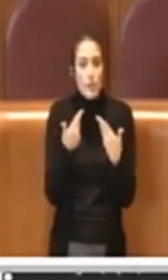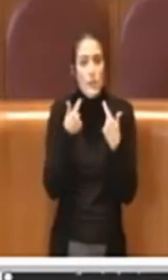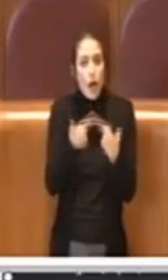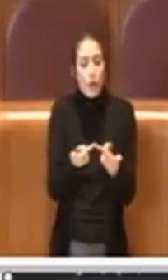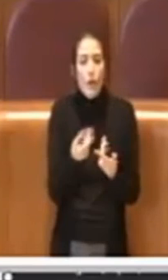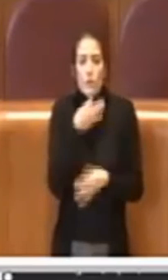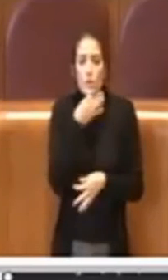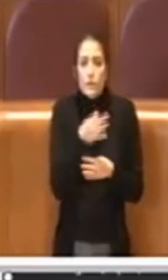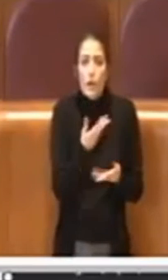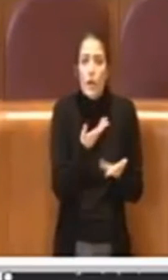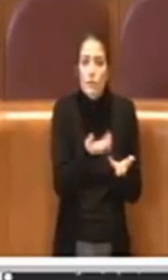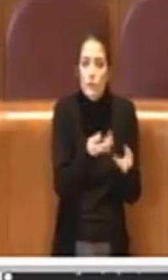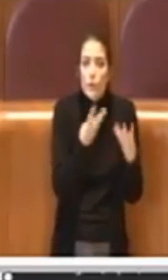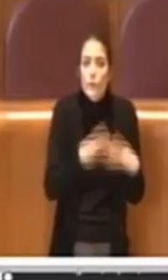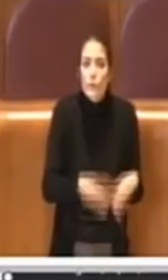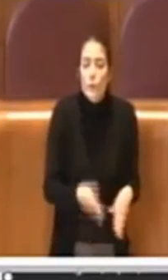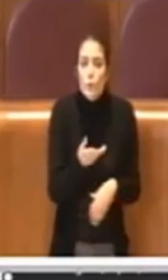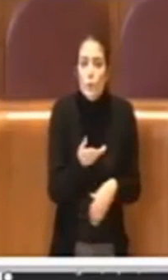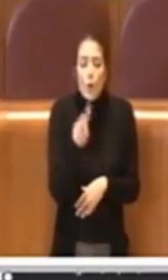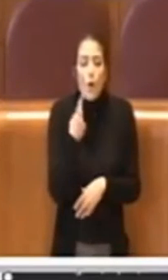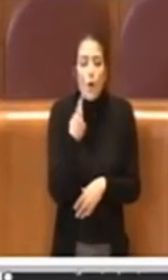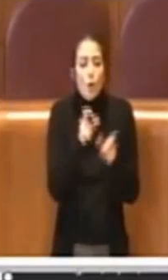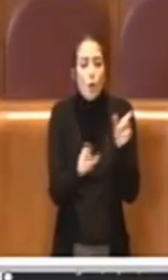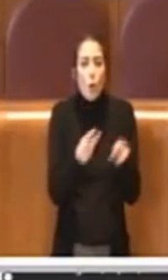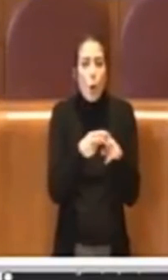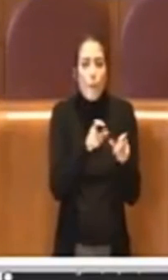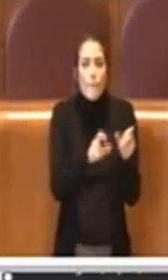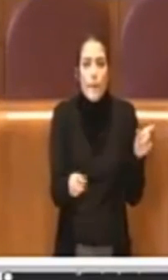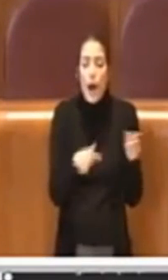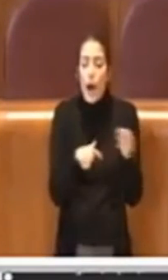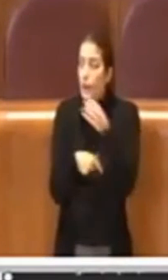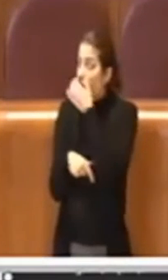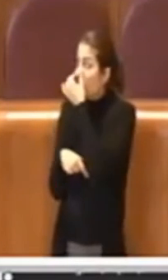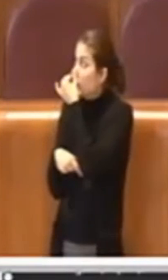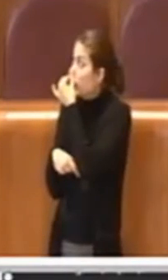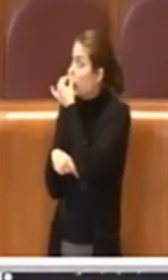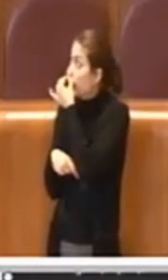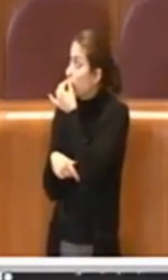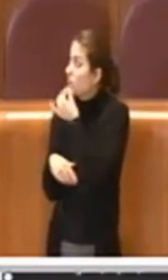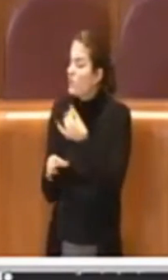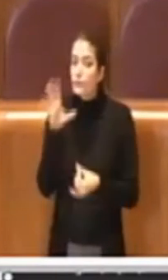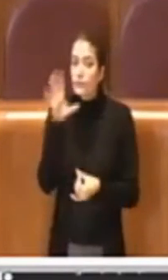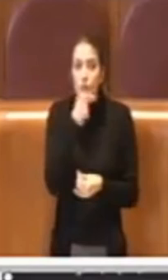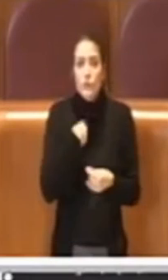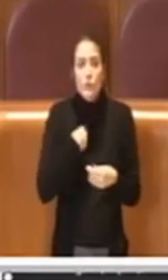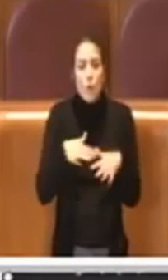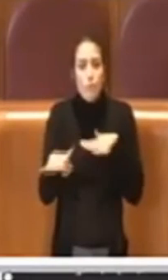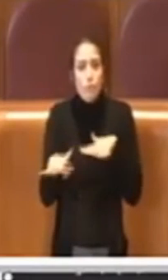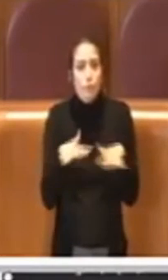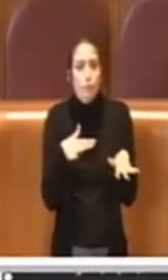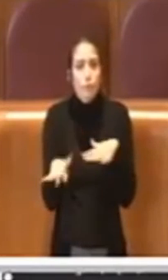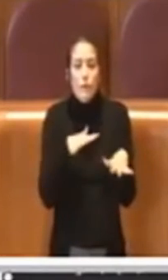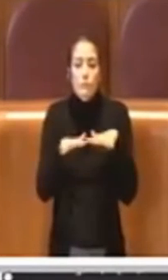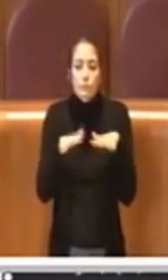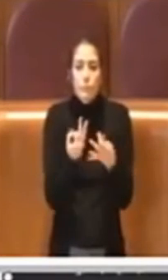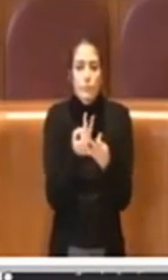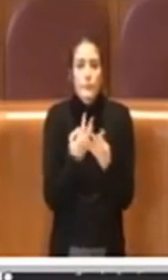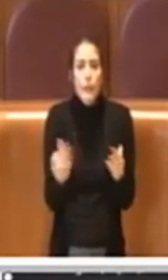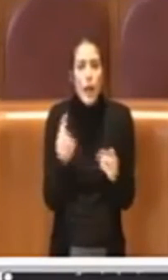stanno vedendo i romani che noi qualche cosa la stiamo facendo nella direzione